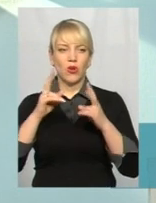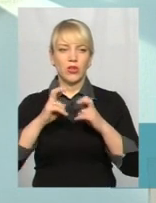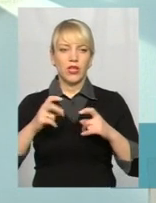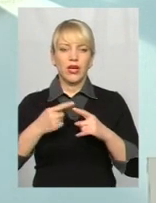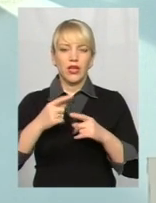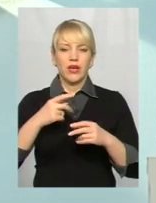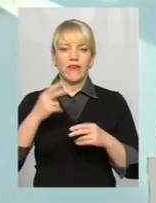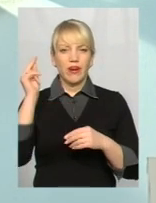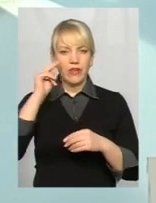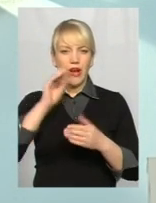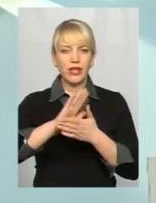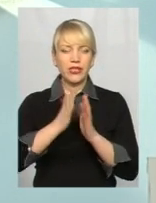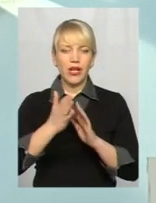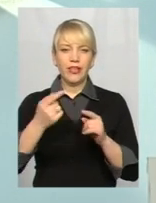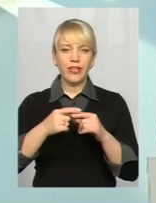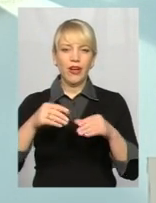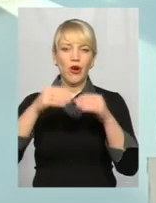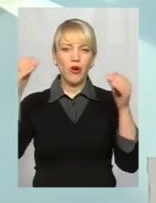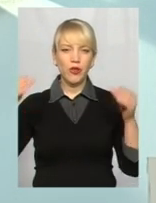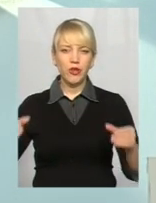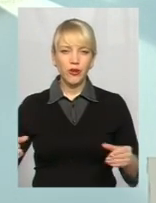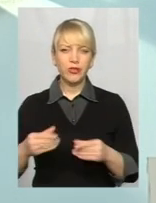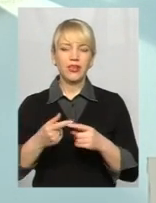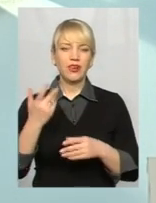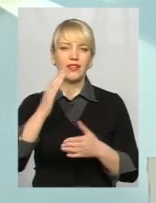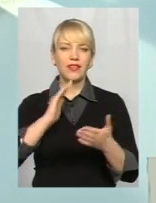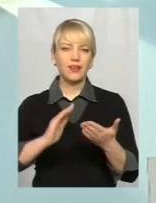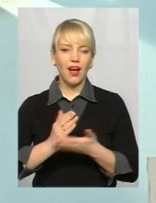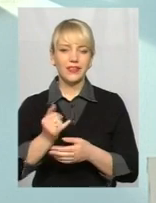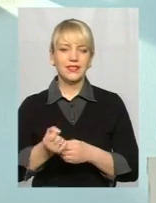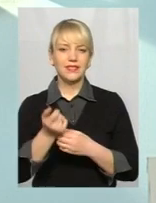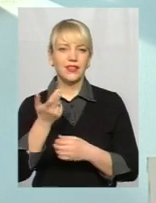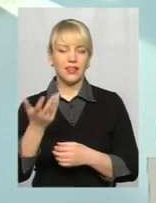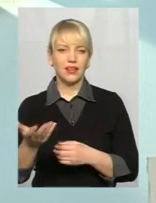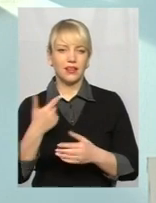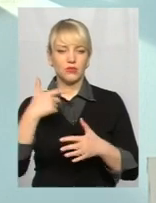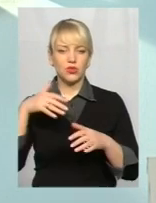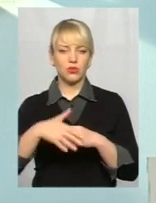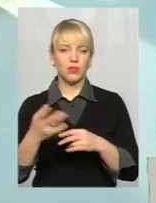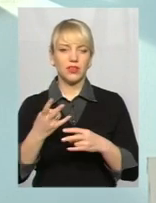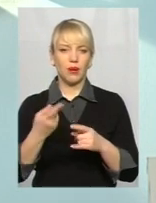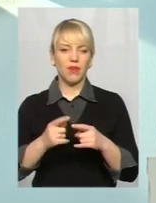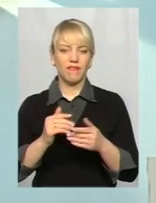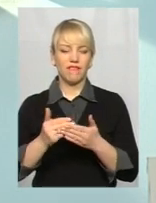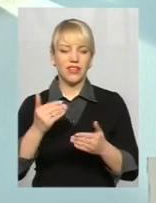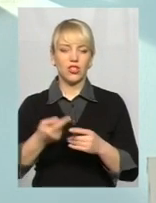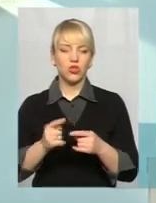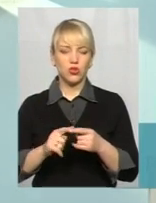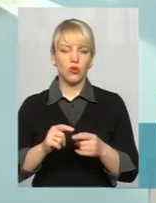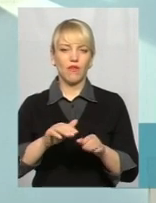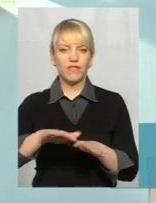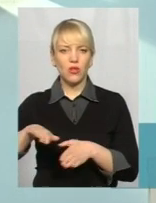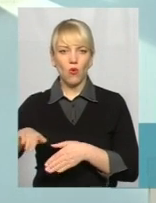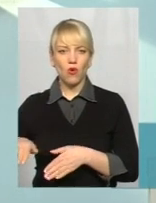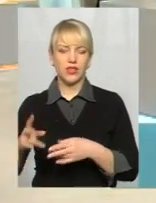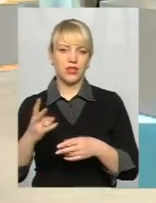тих конструкцій, які в місті Хмельницькому знаходяться, їхню якість, їхню кількість, ми зрозуміли, що потрібно все-таки від цього відходити, і місто робити дійсно, щоб воно